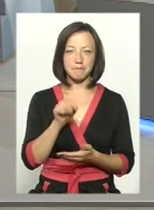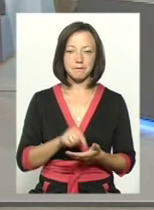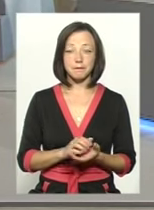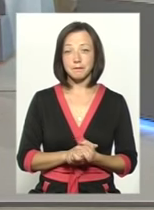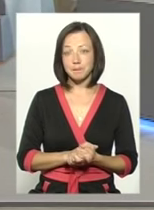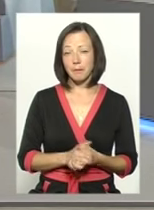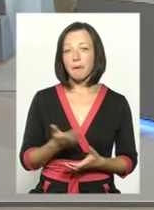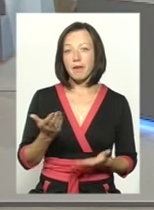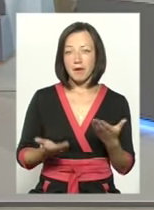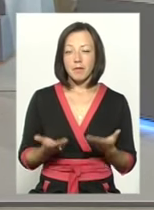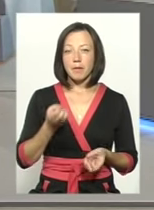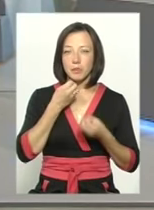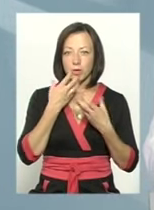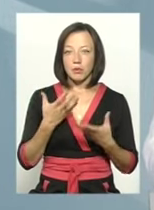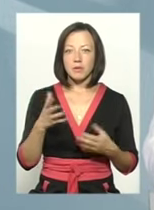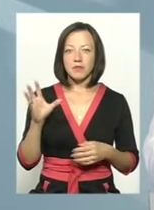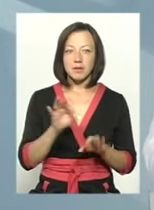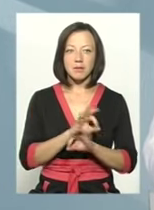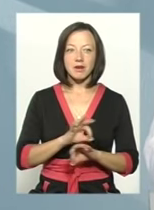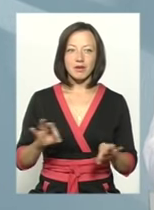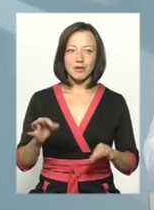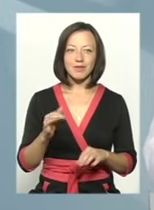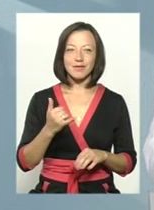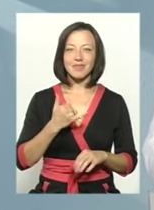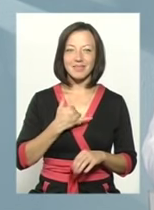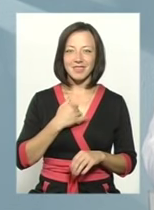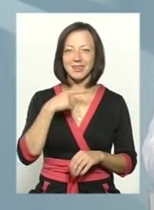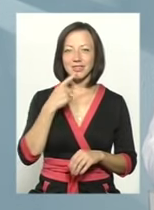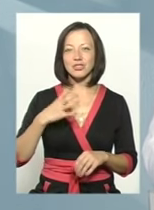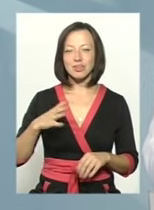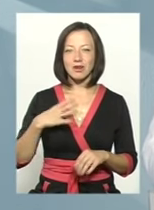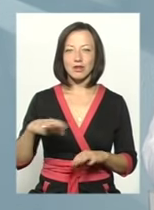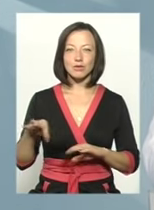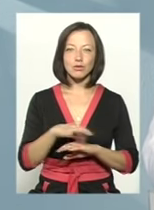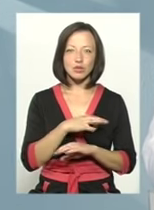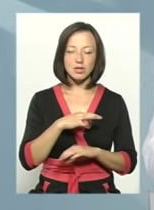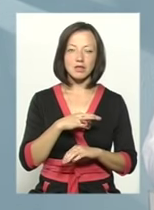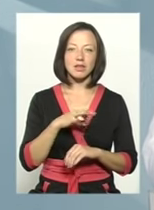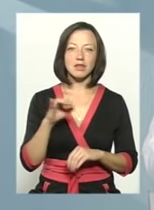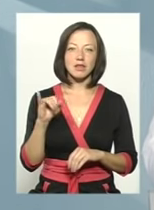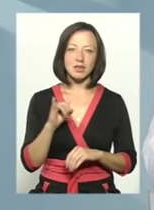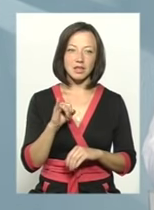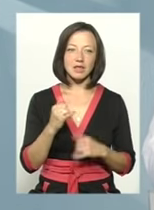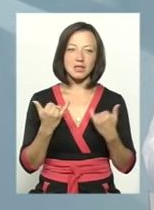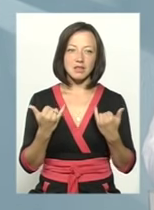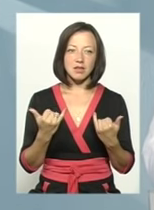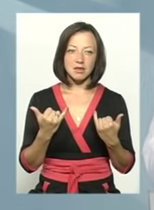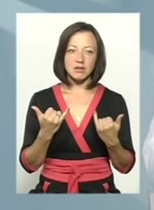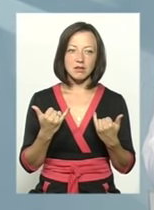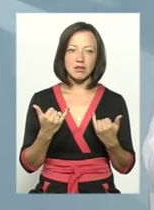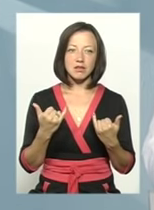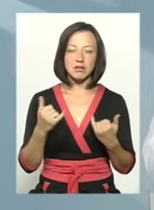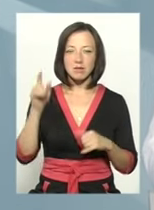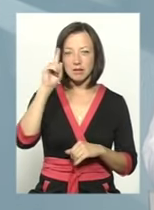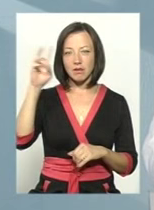Мабуть, що добре, все прекрасно, адже мене, як кажуть, тікала вже дружина, одружився. Зараз, слава Богу,